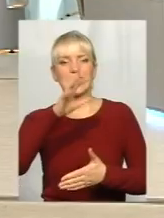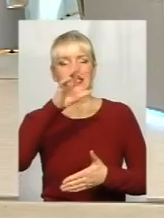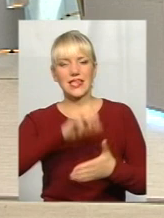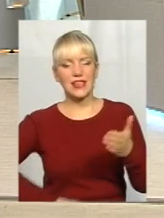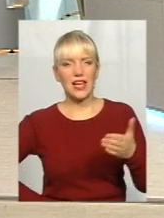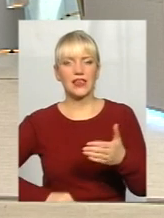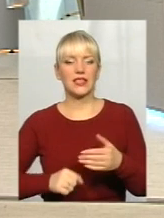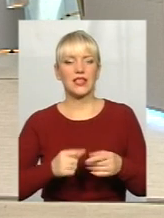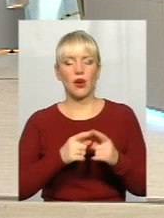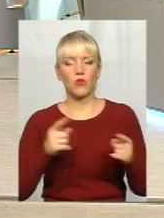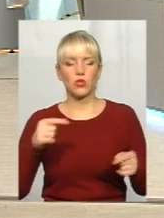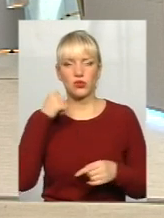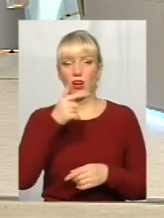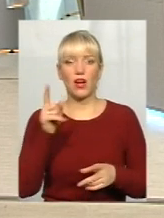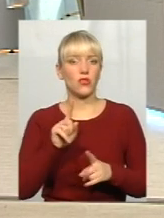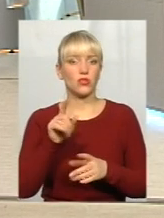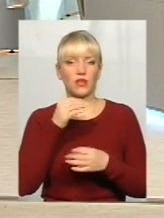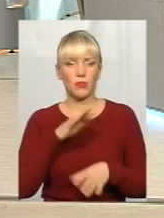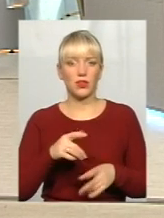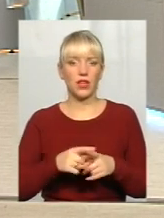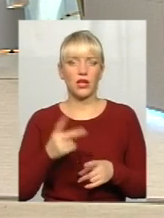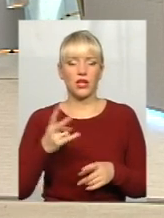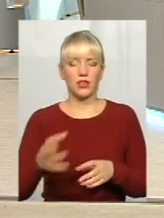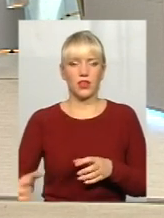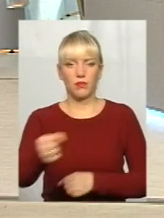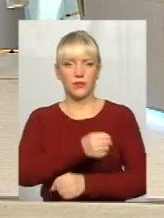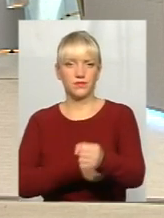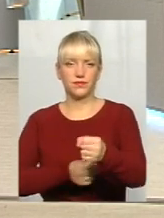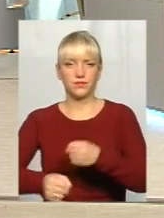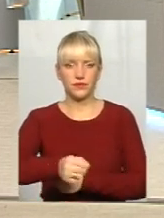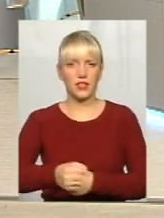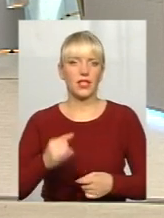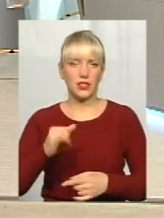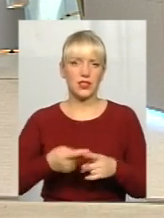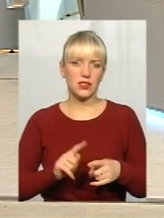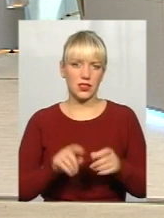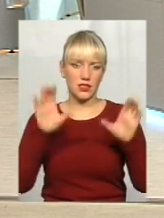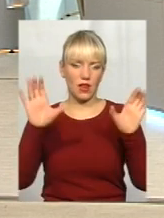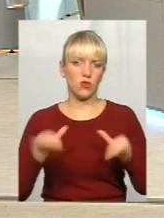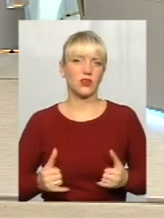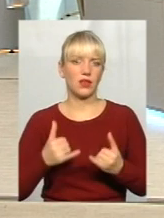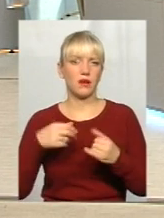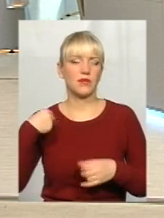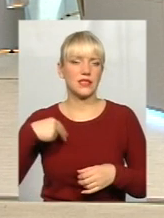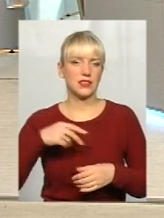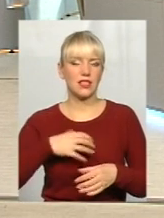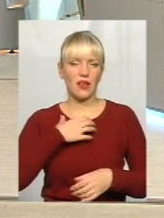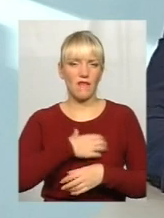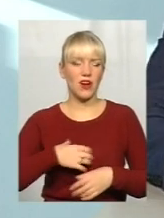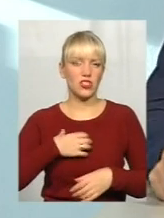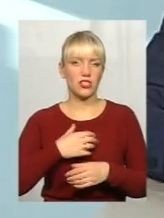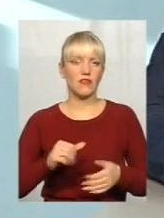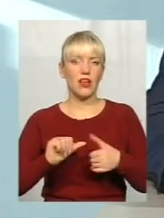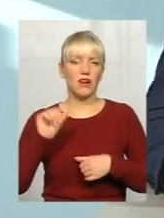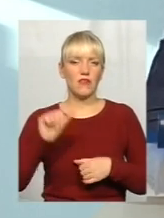А тут щось не так треба оперативно. Раз зняв того, поставив того. Тому цей закон для президента важливий виключно для